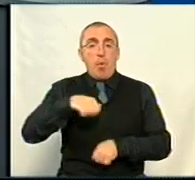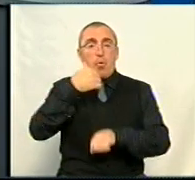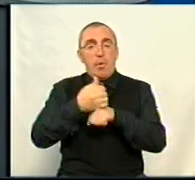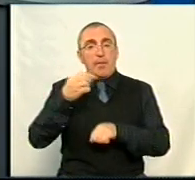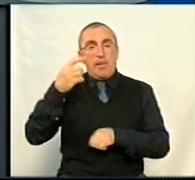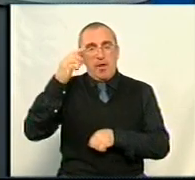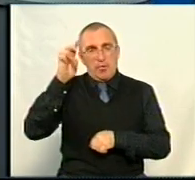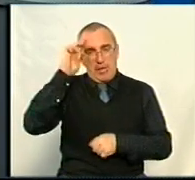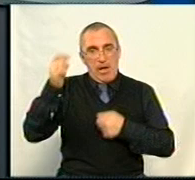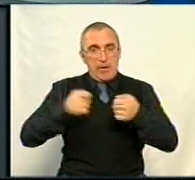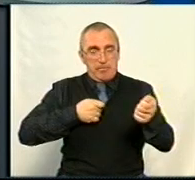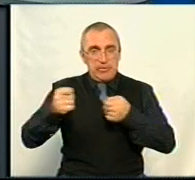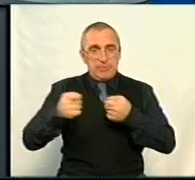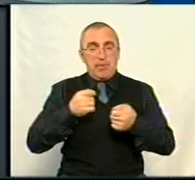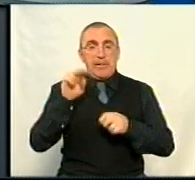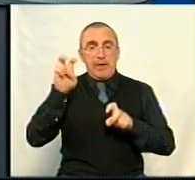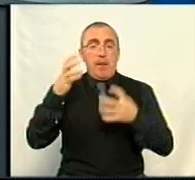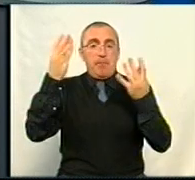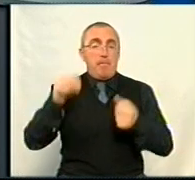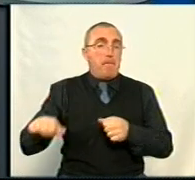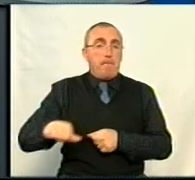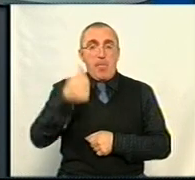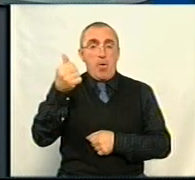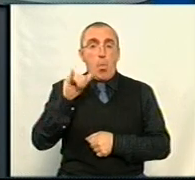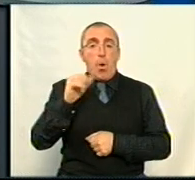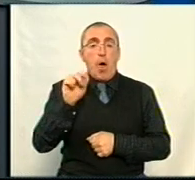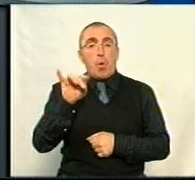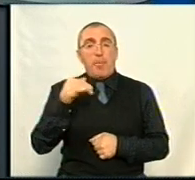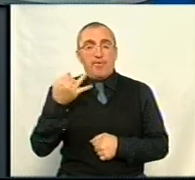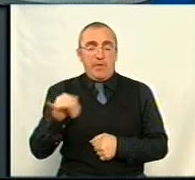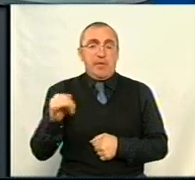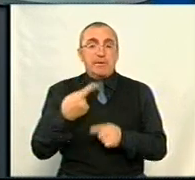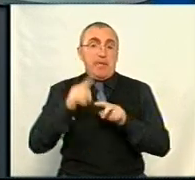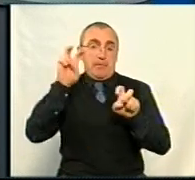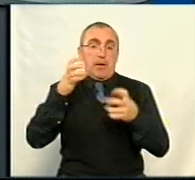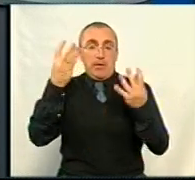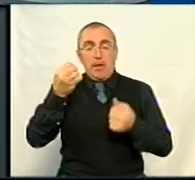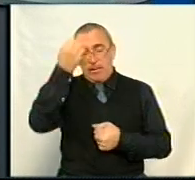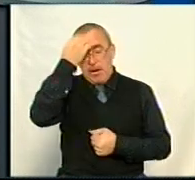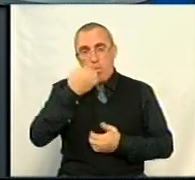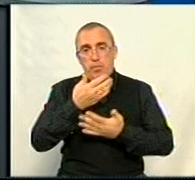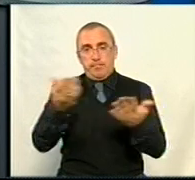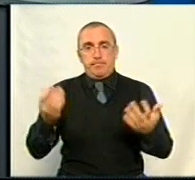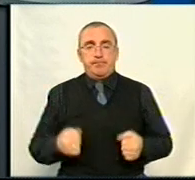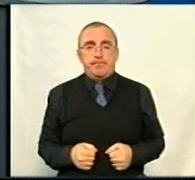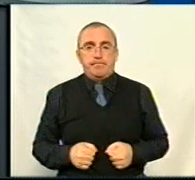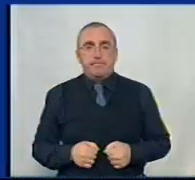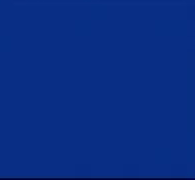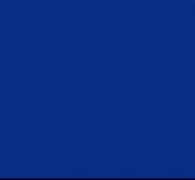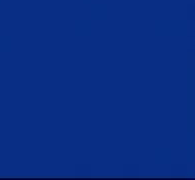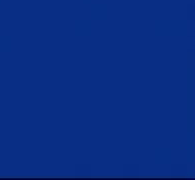Кіровгородської обласної державної адміністрації. У темі дня вперше на ЮАК Ропевницький. Це була тема дня. Дякую, що дивилися. Дякую.